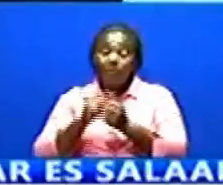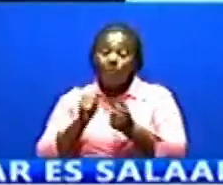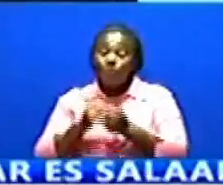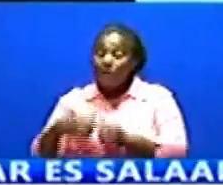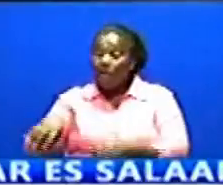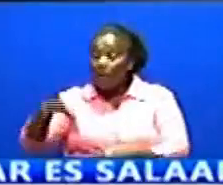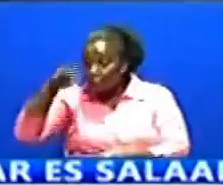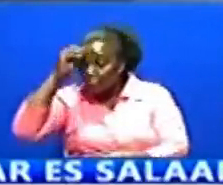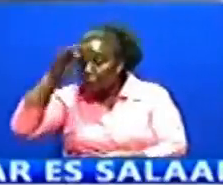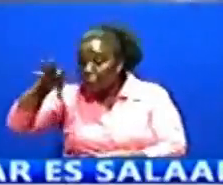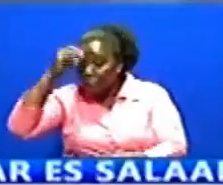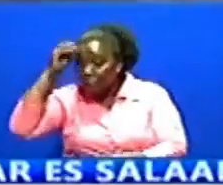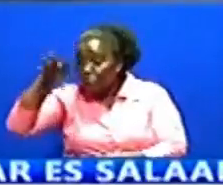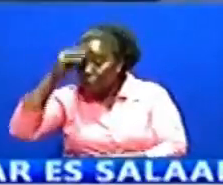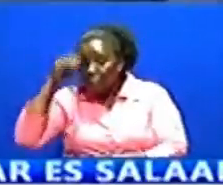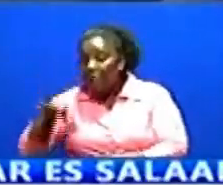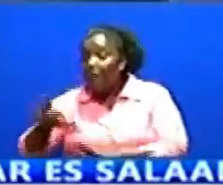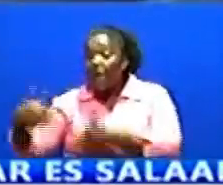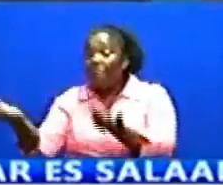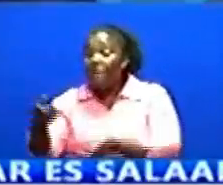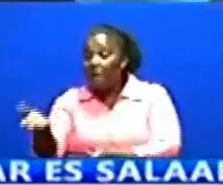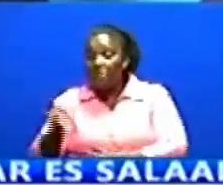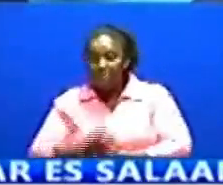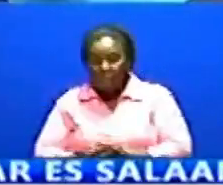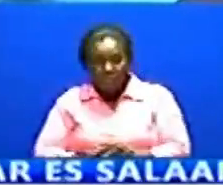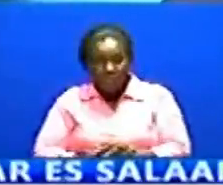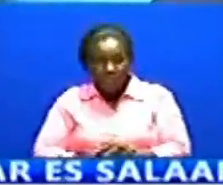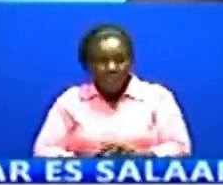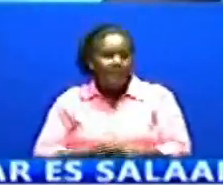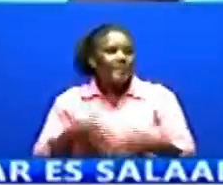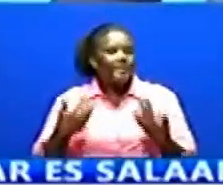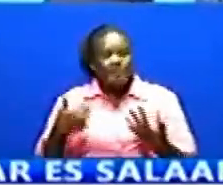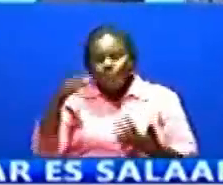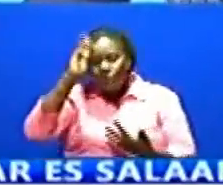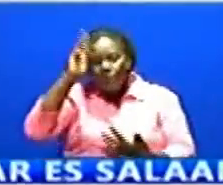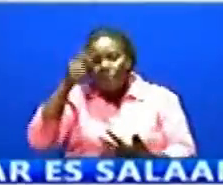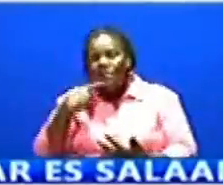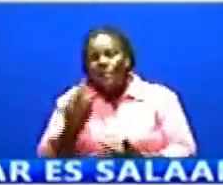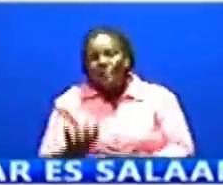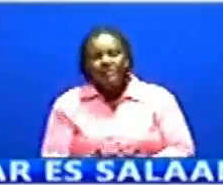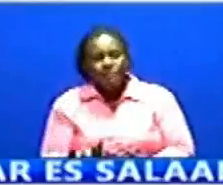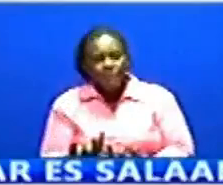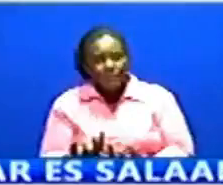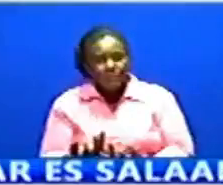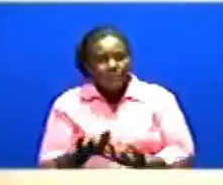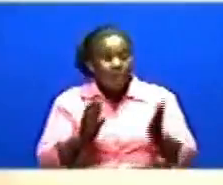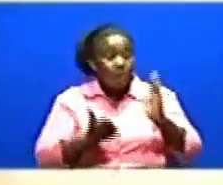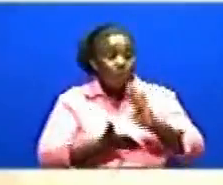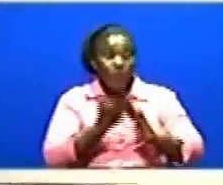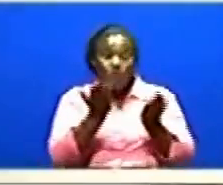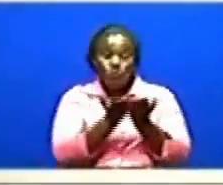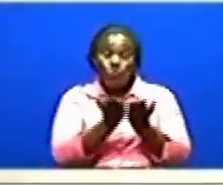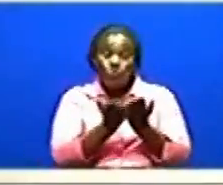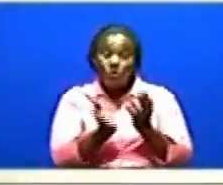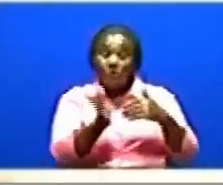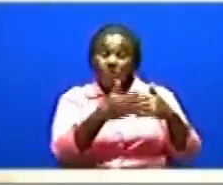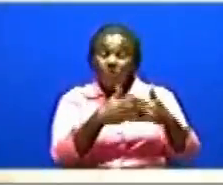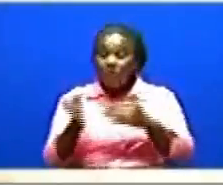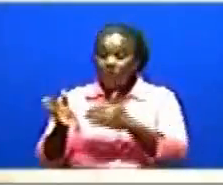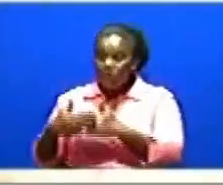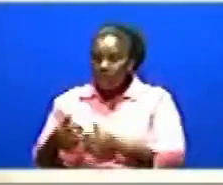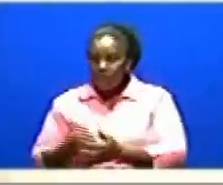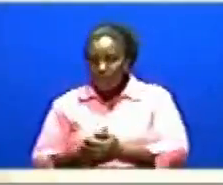kujisomea Inorekana kuwa kitenda wili Nini kauli ya wazazi Kuwanzia tangu shule vufungwa